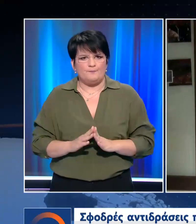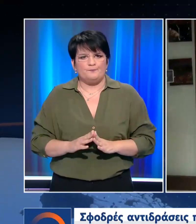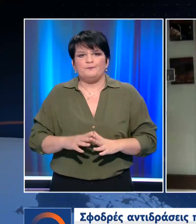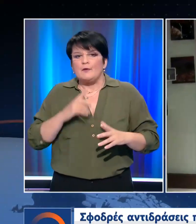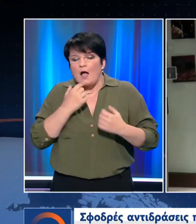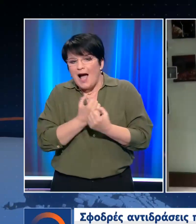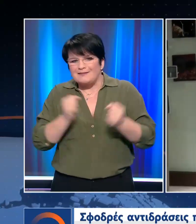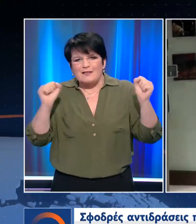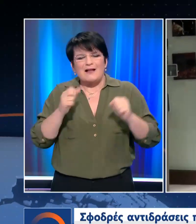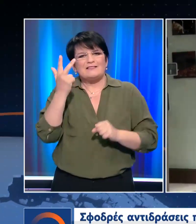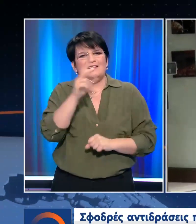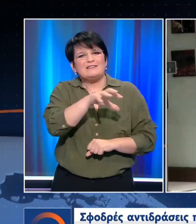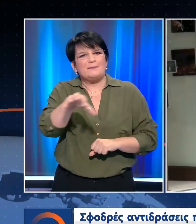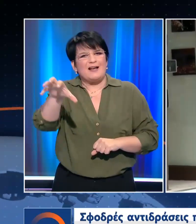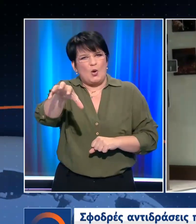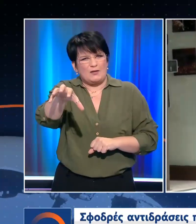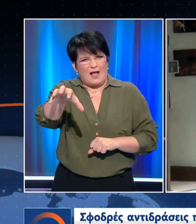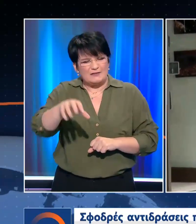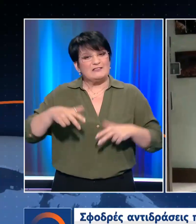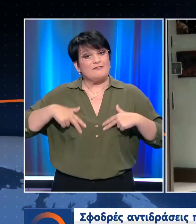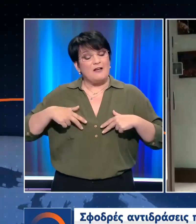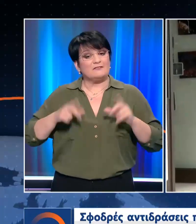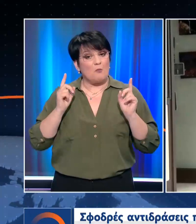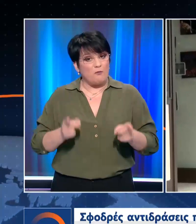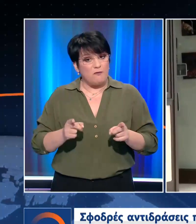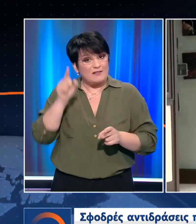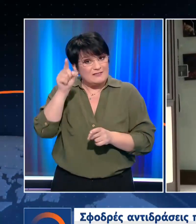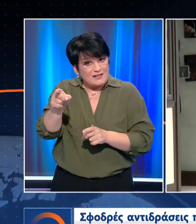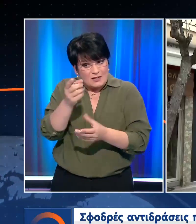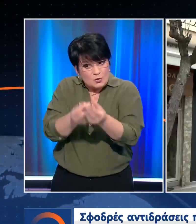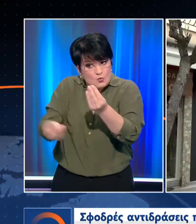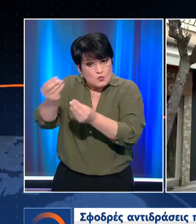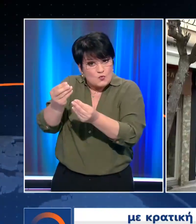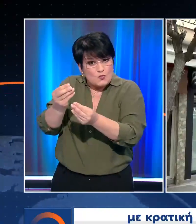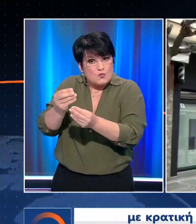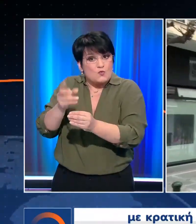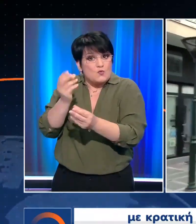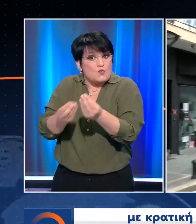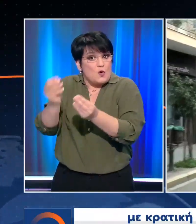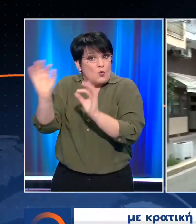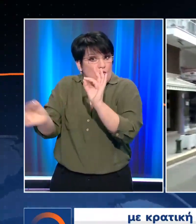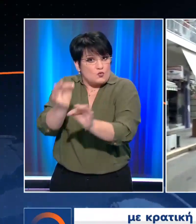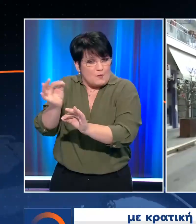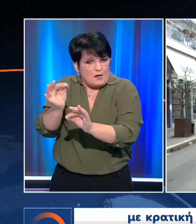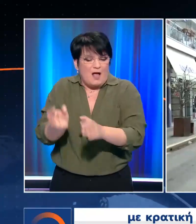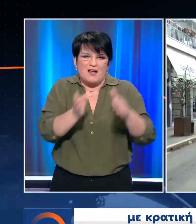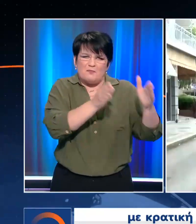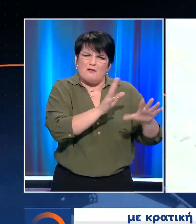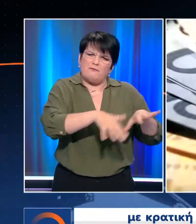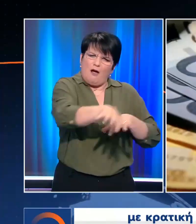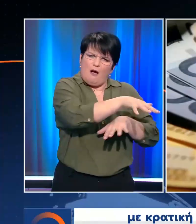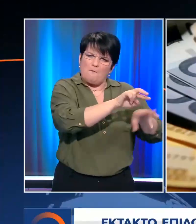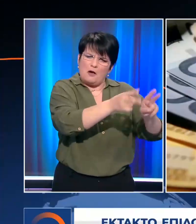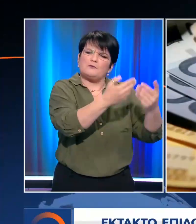εμπόρους των τριών περιοχών της χώρας η απόφαση της κυβέρνησης να παραμείνουν κλειστεί με κρατική εντολή παρά την επανεκκίνηση του λιανεμπορίου σε όλη τη χώρα.